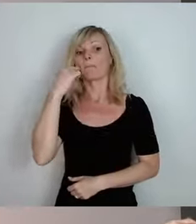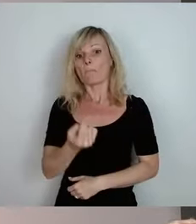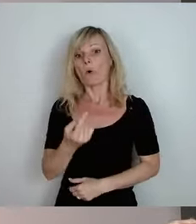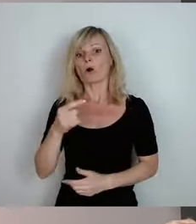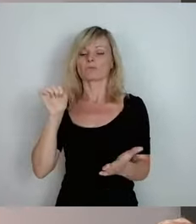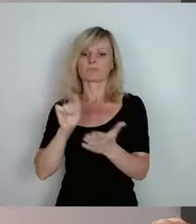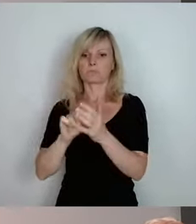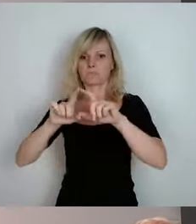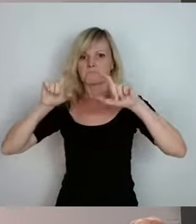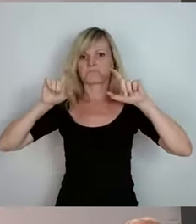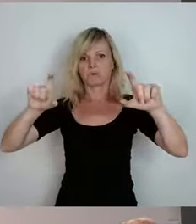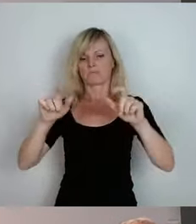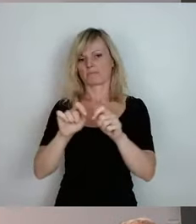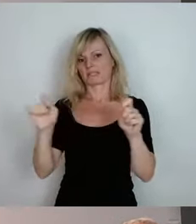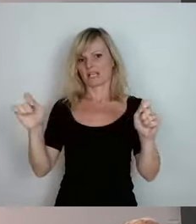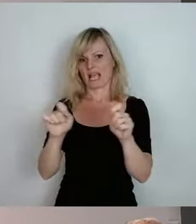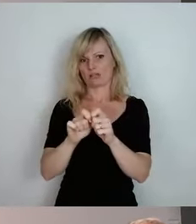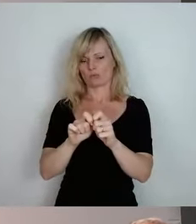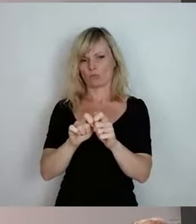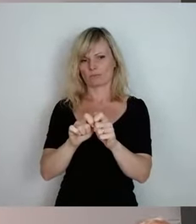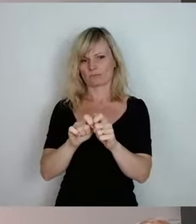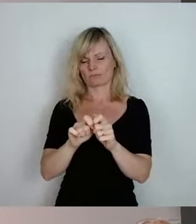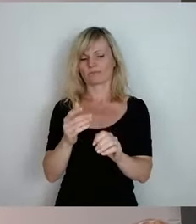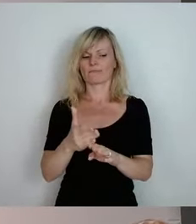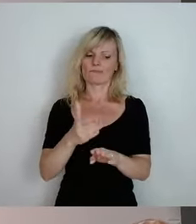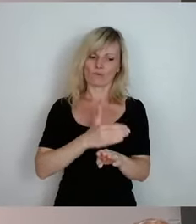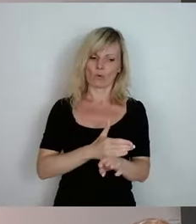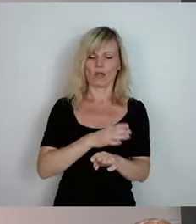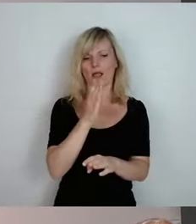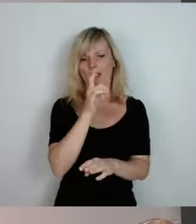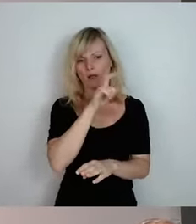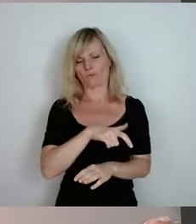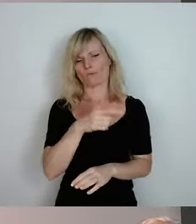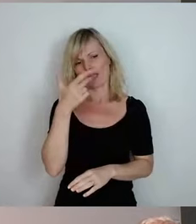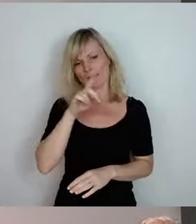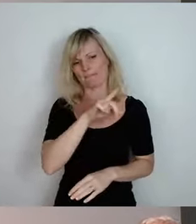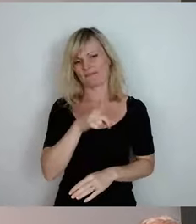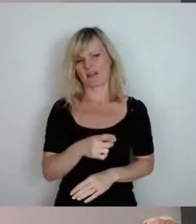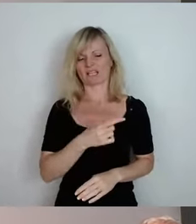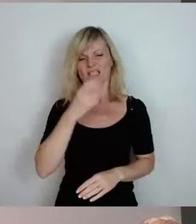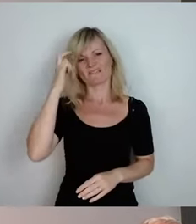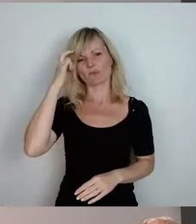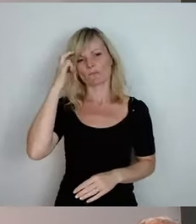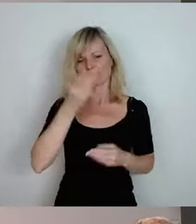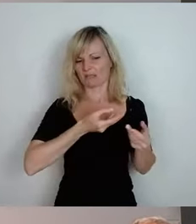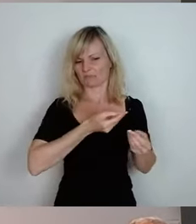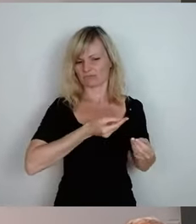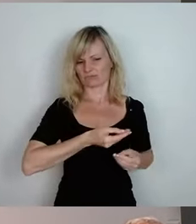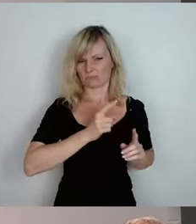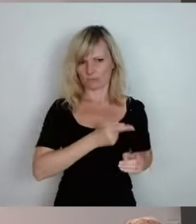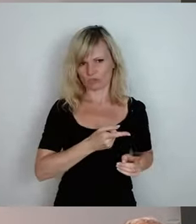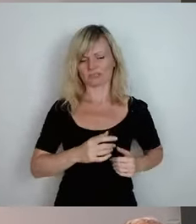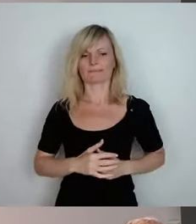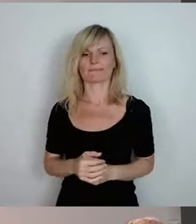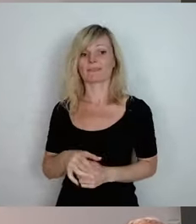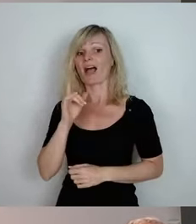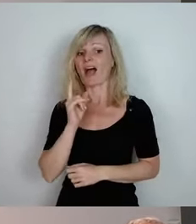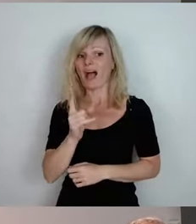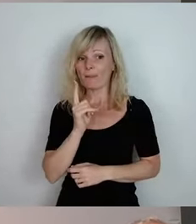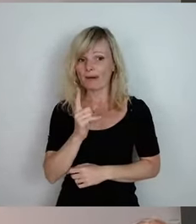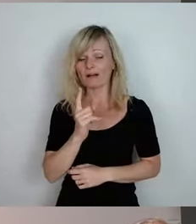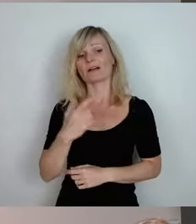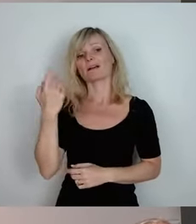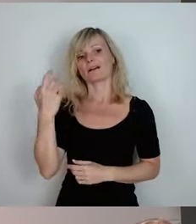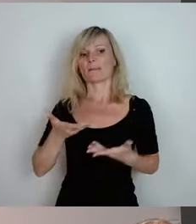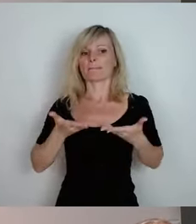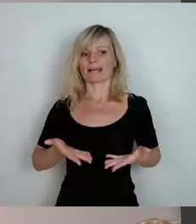in der Zeitung und ich will es gerne mit dem Christian Piwarz vernünftig besprechen. Aber es ist folgendes, es soll in Präsenz beginnen. An